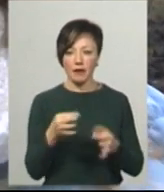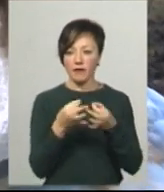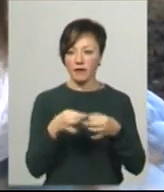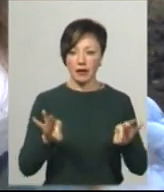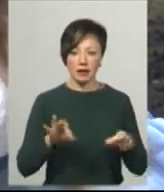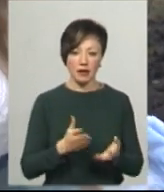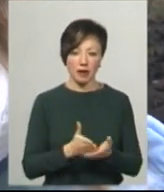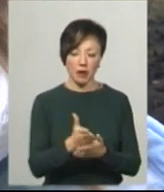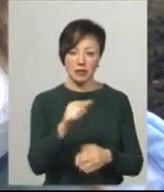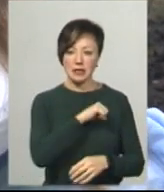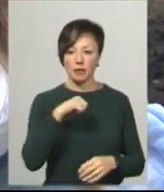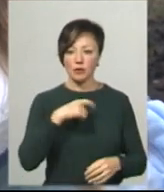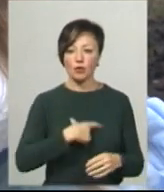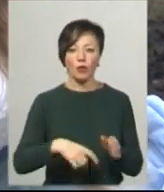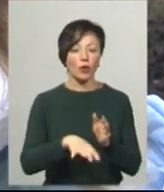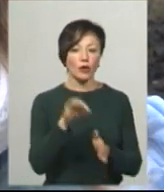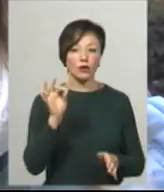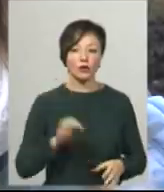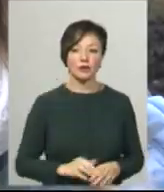напрям, який вони самі собі оберуть.